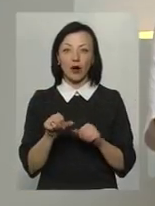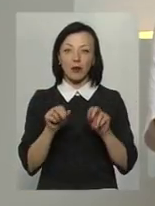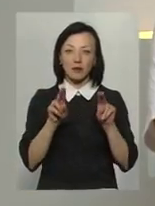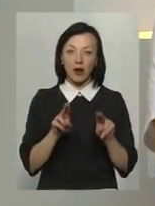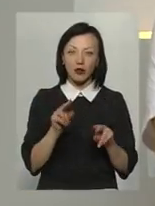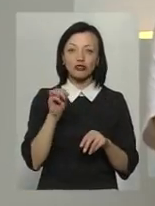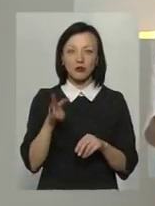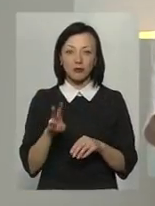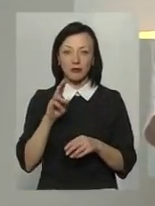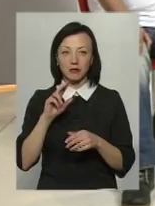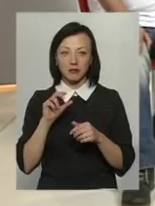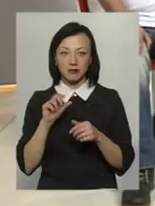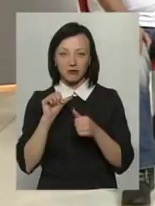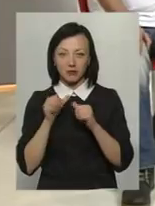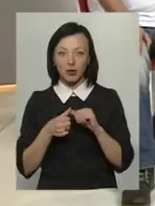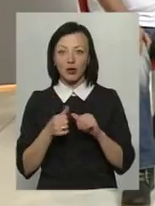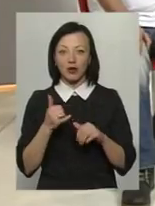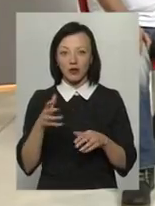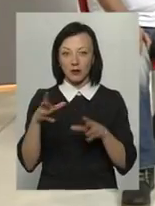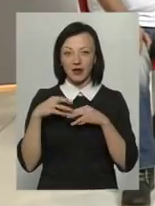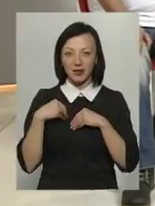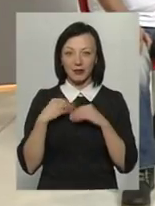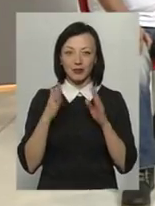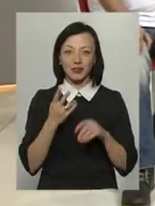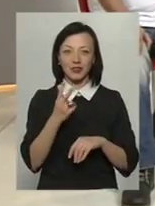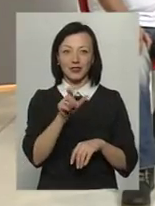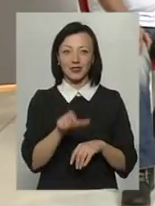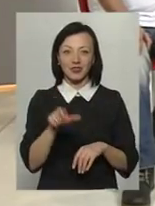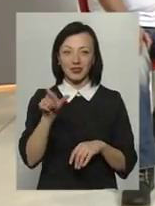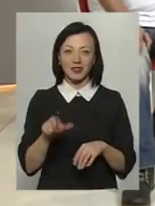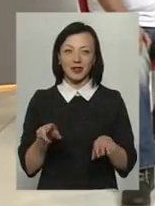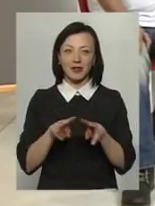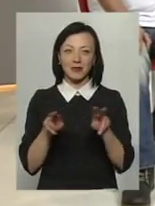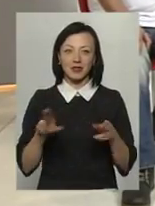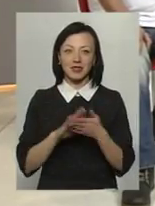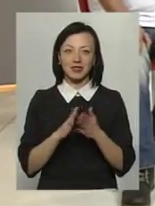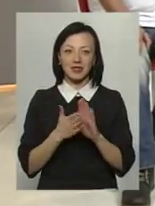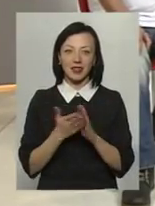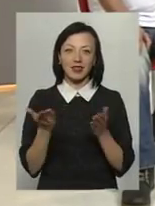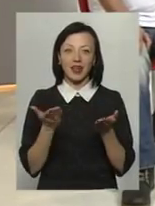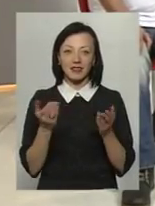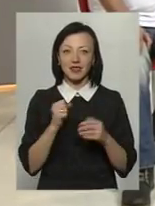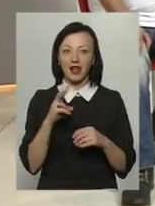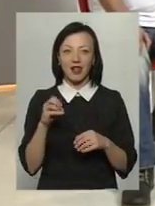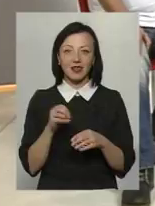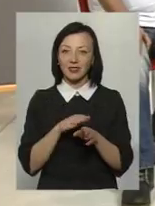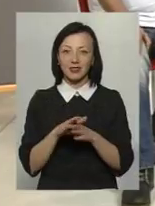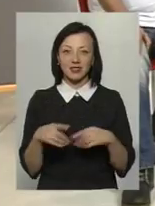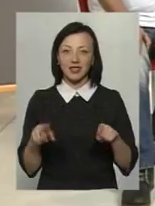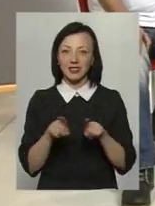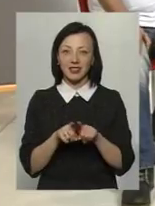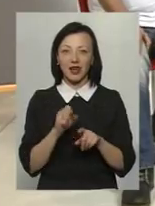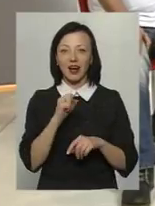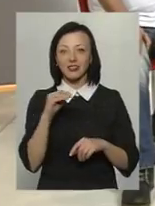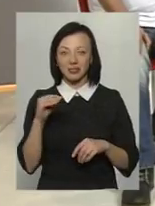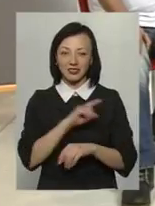правил. Ви приєднується, в нас вже буде двоє. Ну, в мене подібна ситуація десь, але не зовсім настільки вже